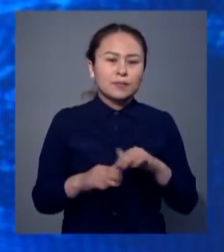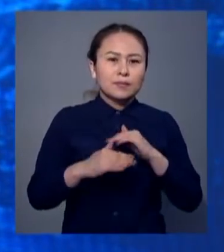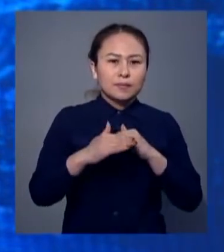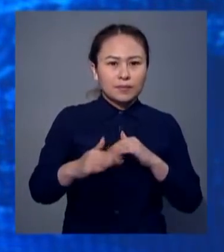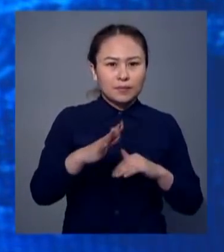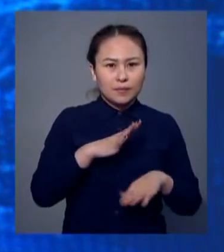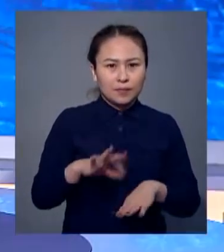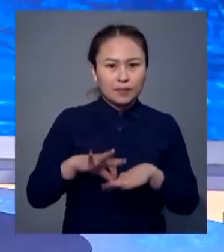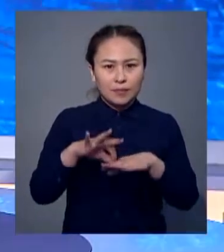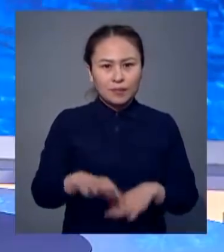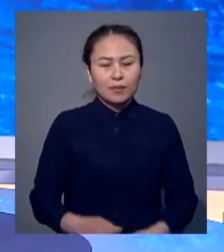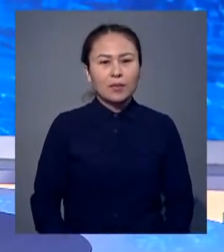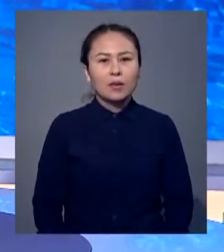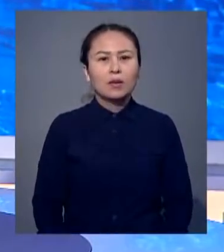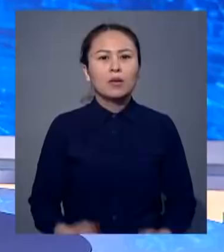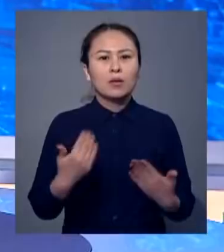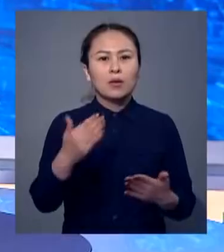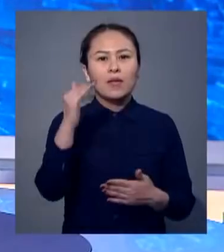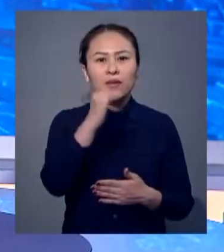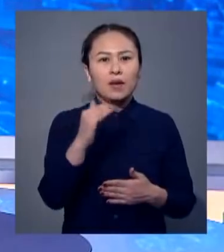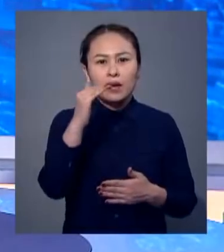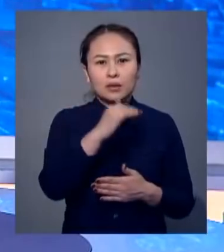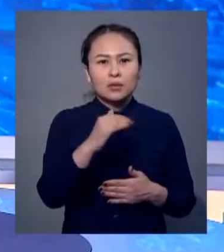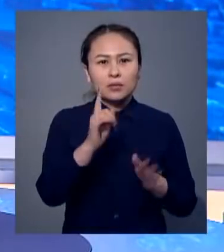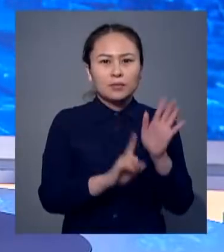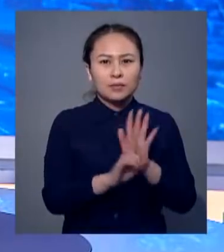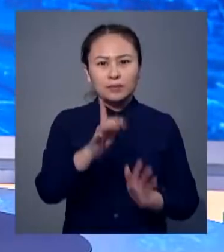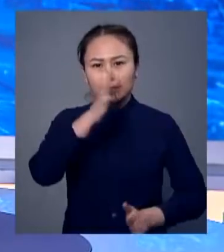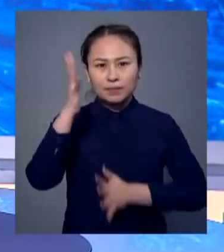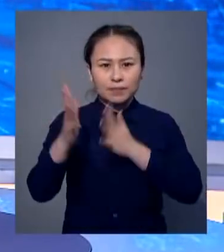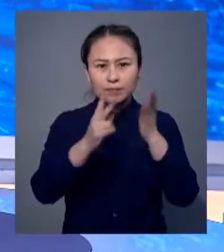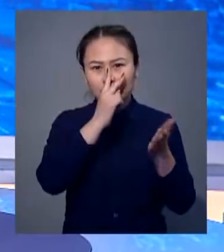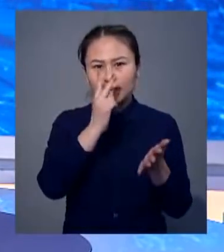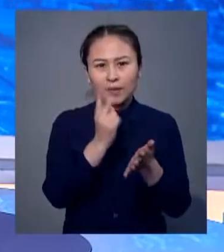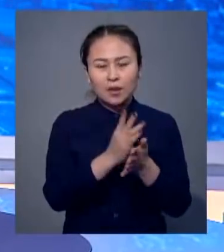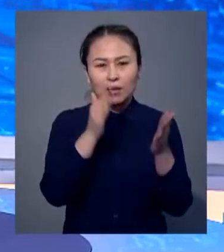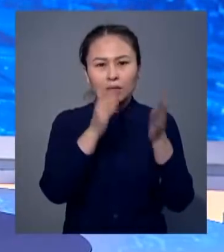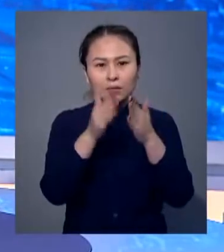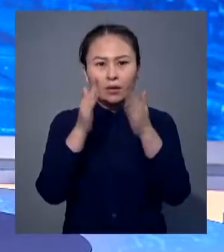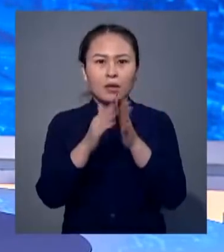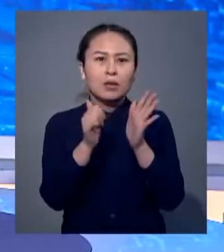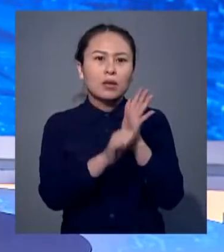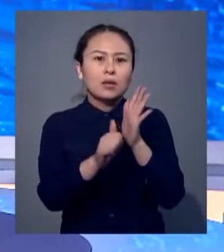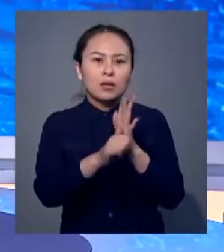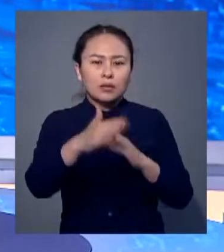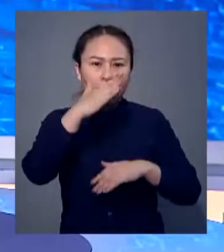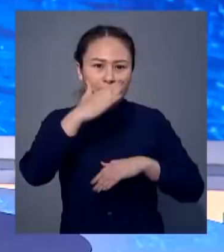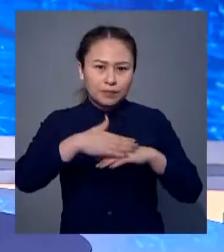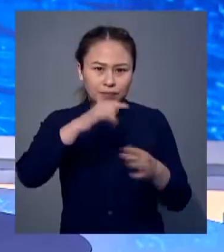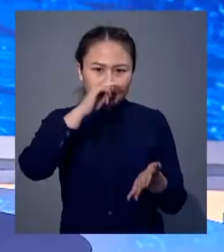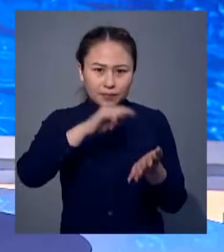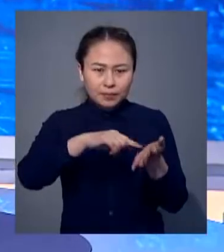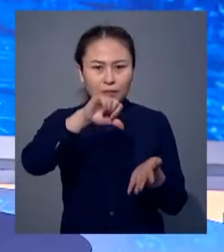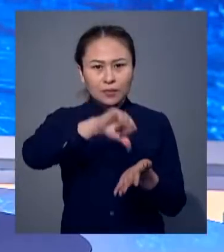имдастырылды. Оған Ақпанның ақтүтек бұранына ғарамасан еліміздің түкпір-түкпірінен Абысқа жоқ құспегі